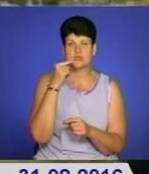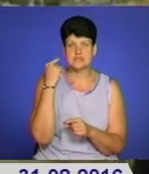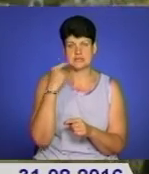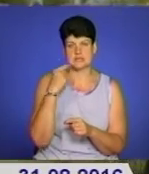соня.